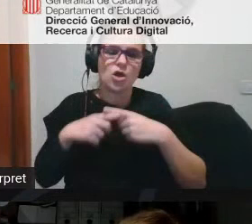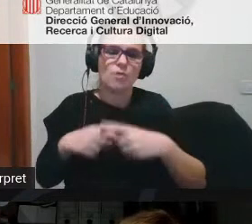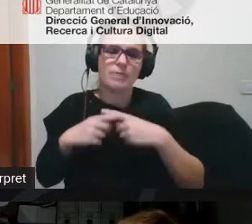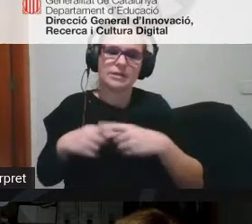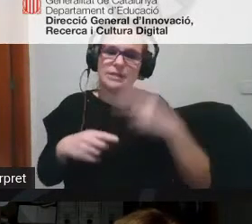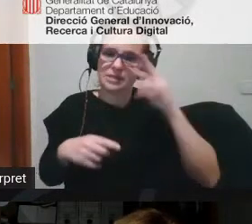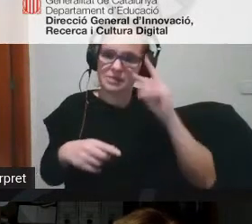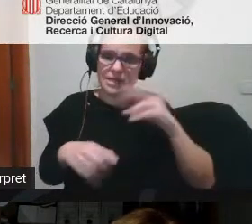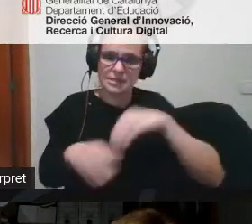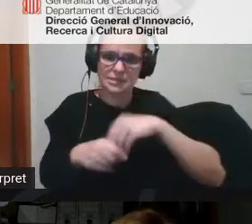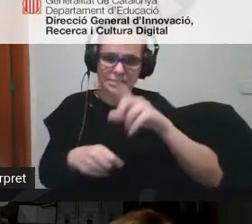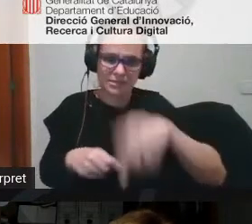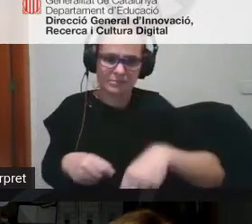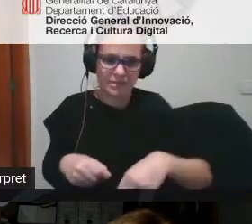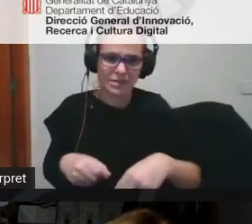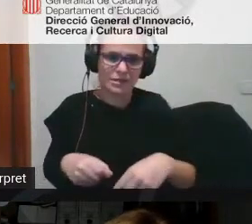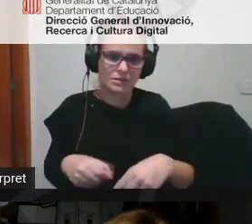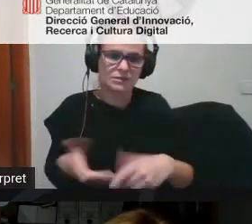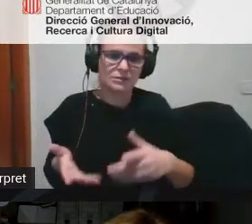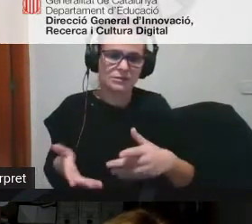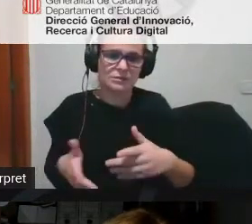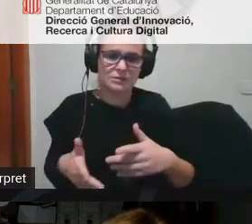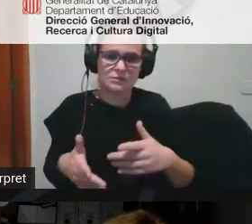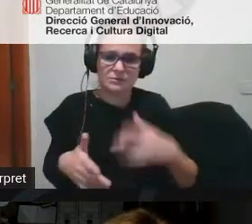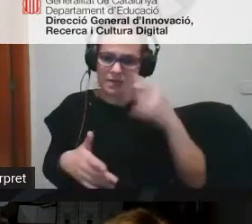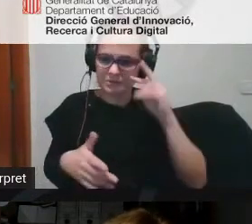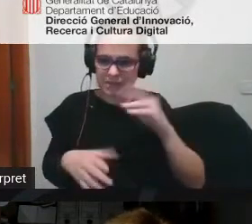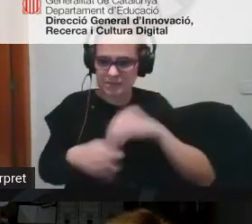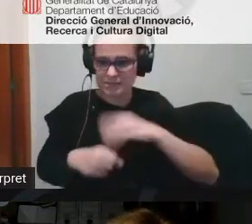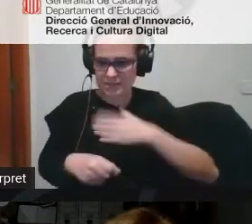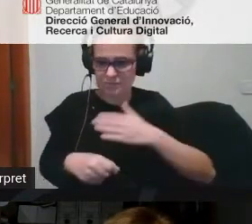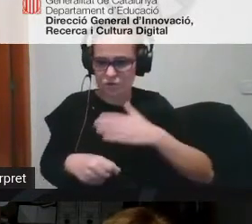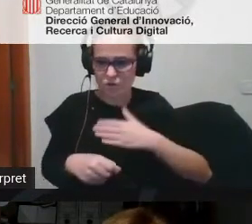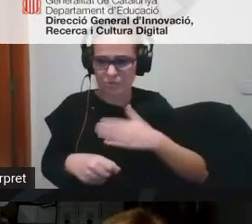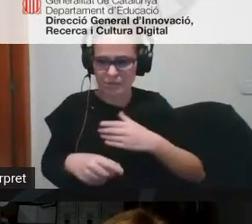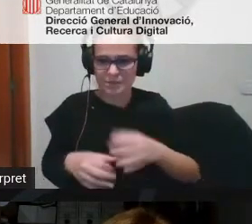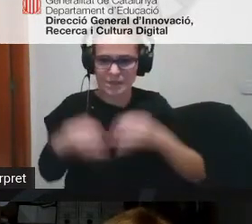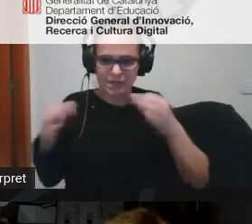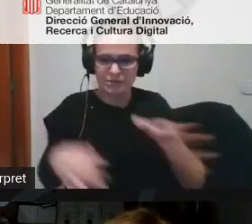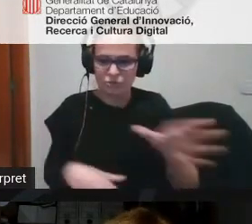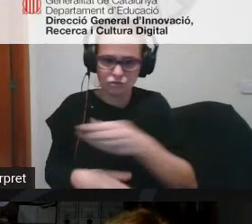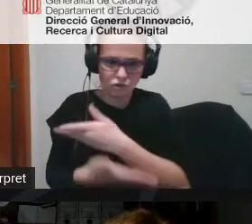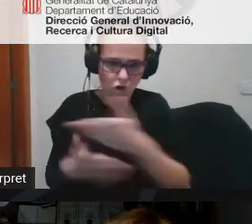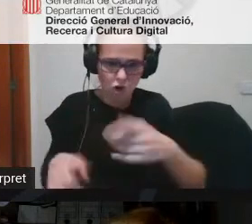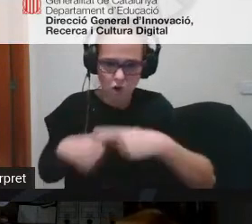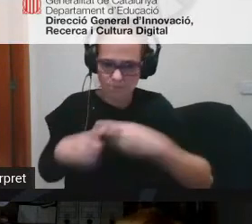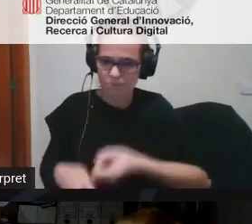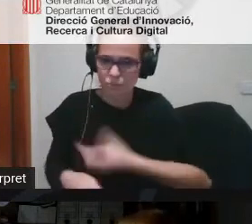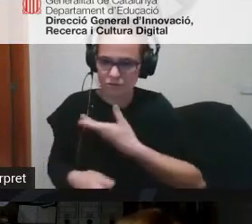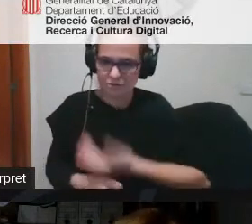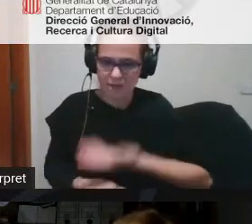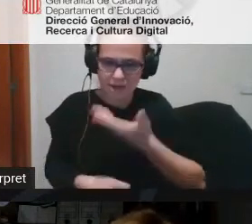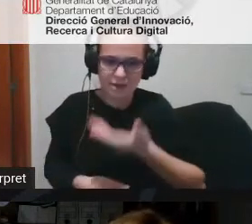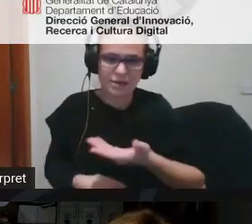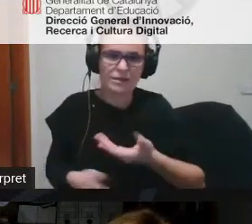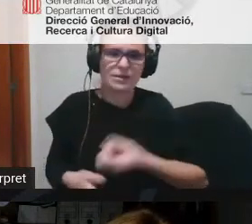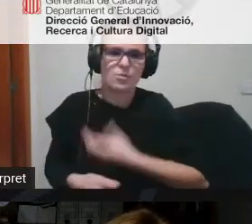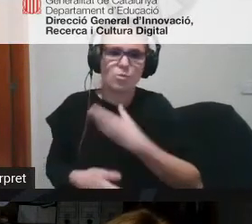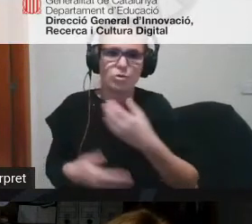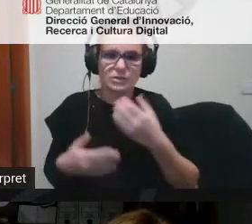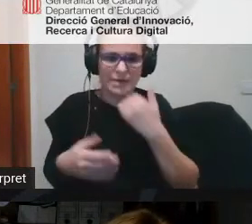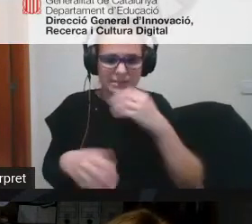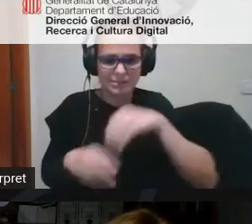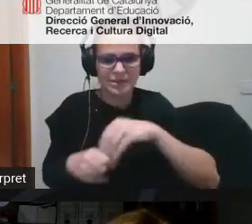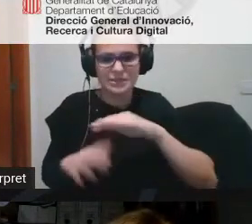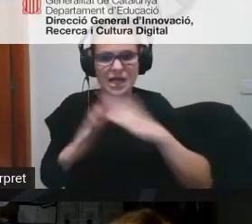tecnològics els hem compartit i és la manera també d'arribar a tothom de motivar de saber què es fa a la mateixa escola